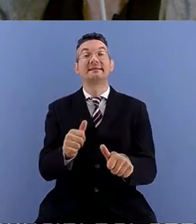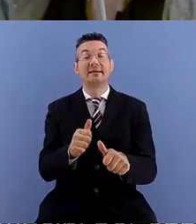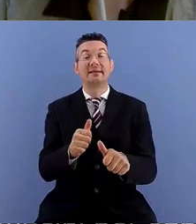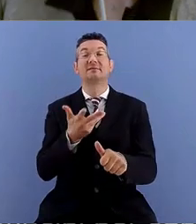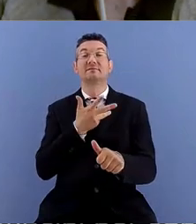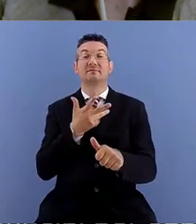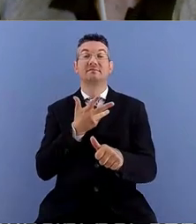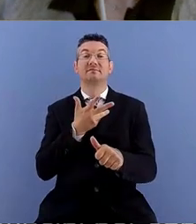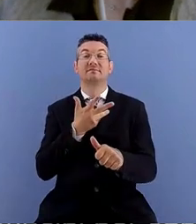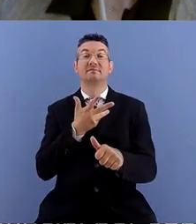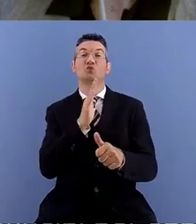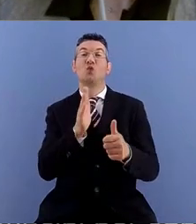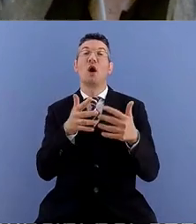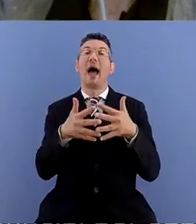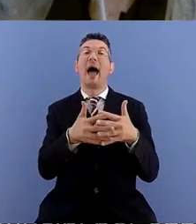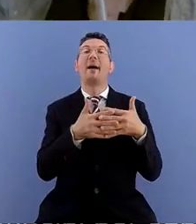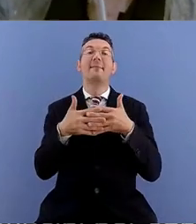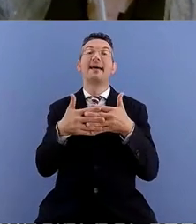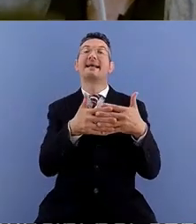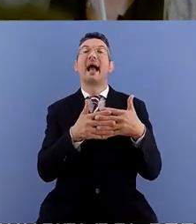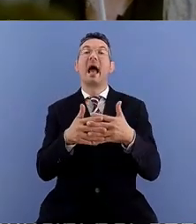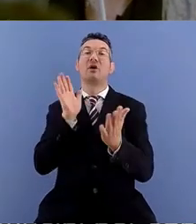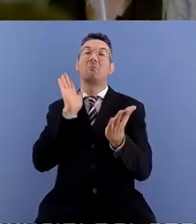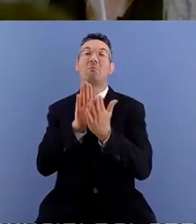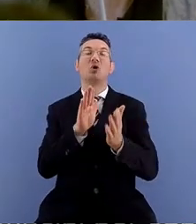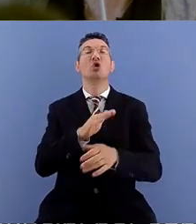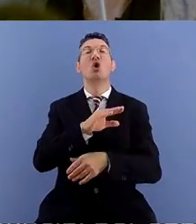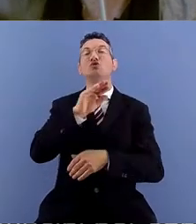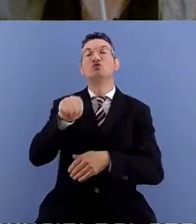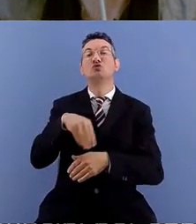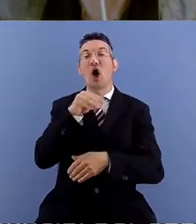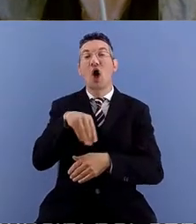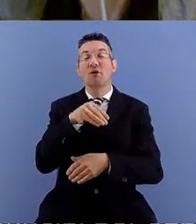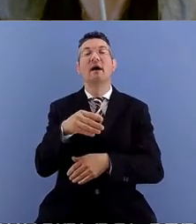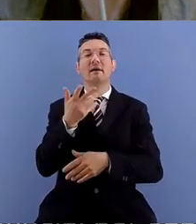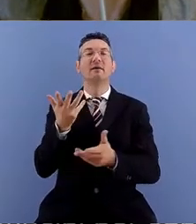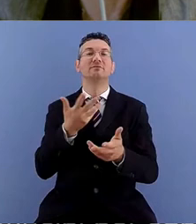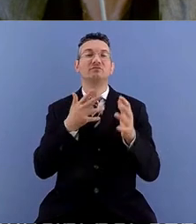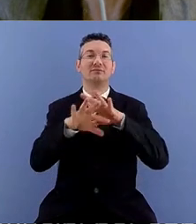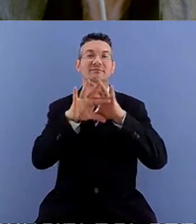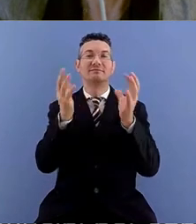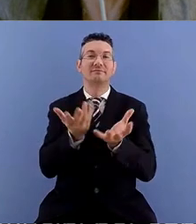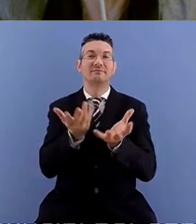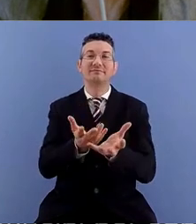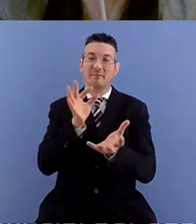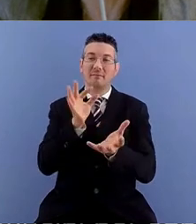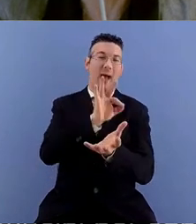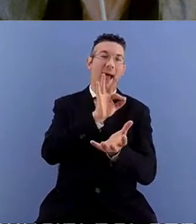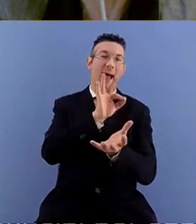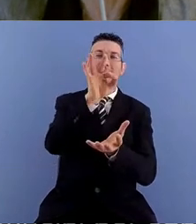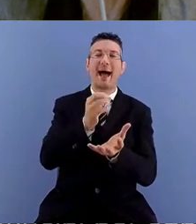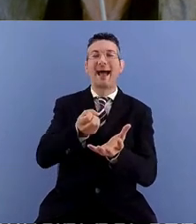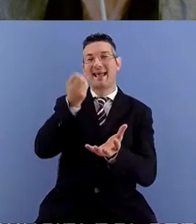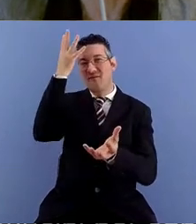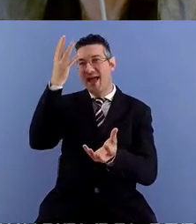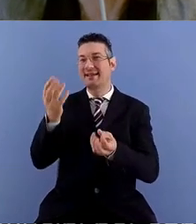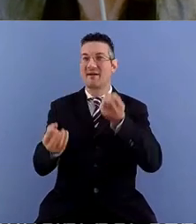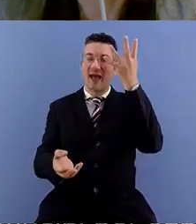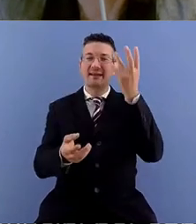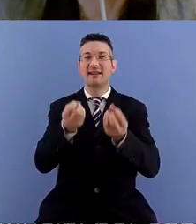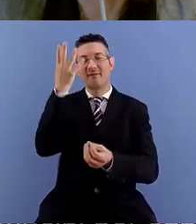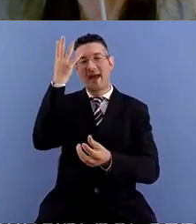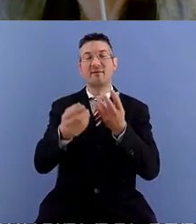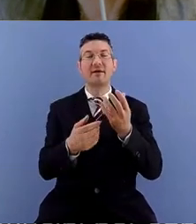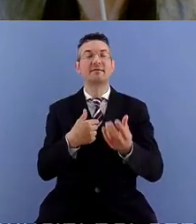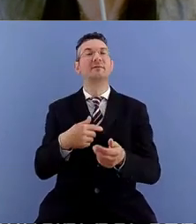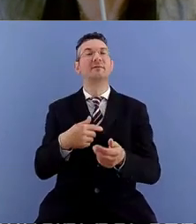vedete sul dove che ognuno ha una sua collocazione geografica di nascita universal design identifica l'approccio